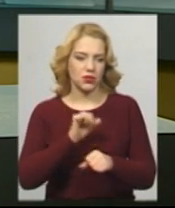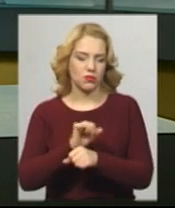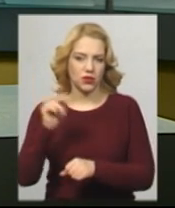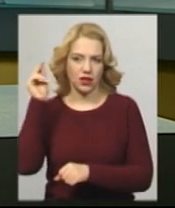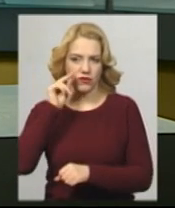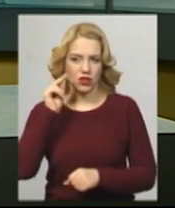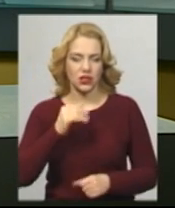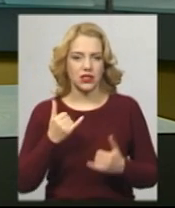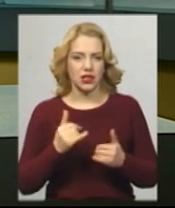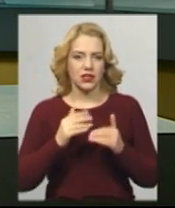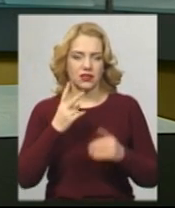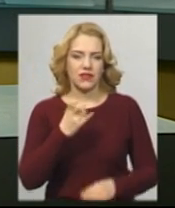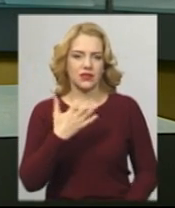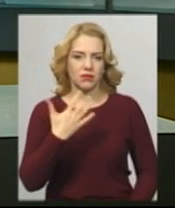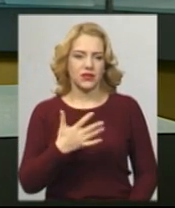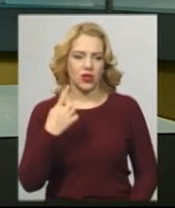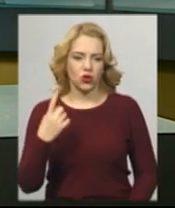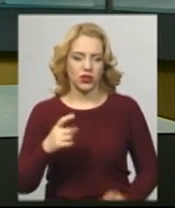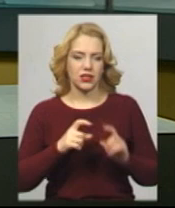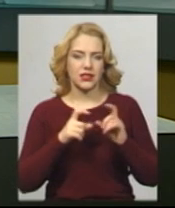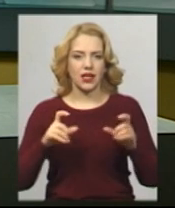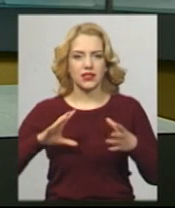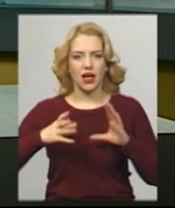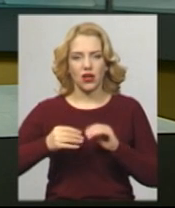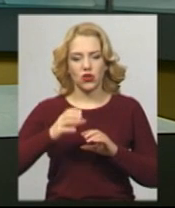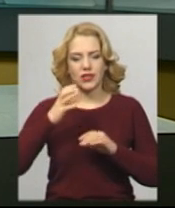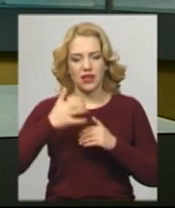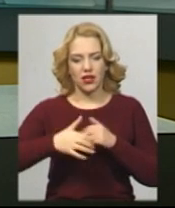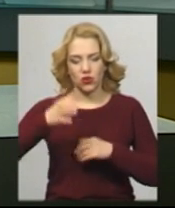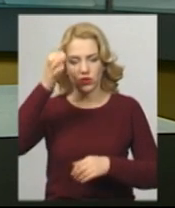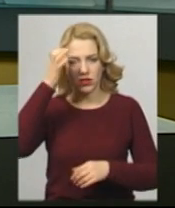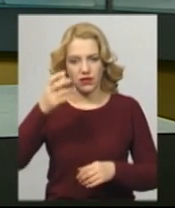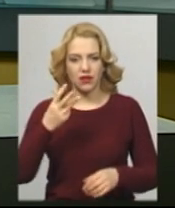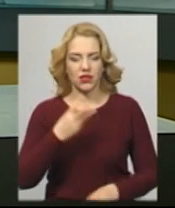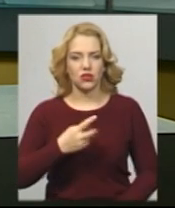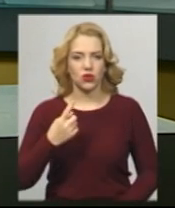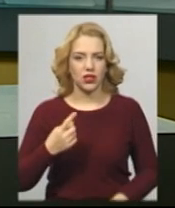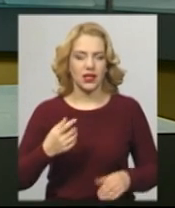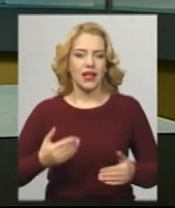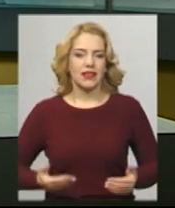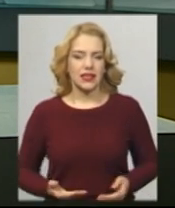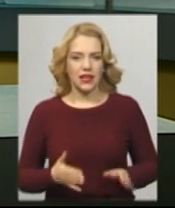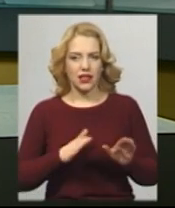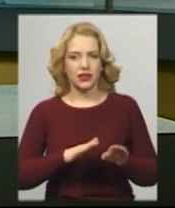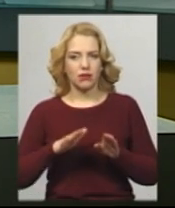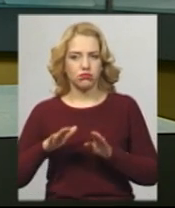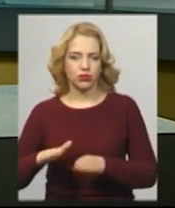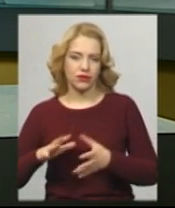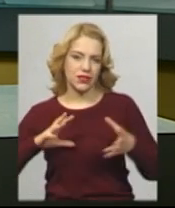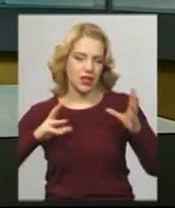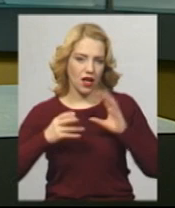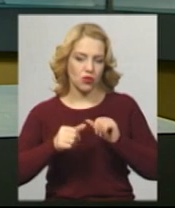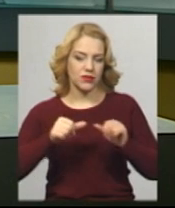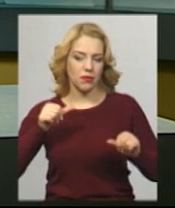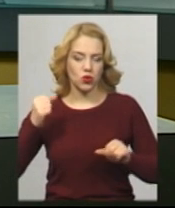251 заклад загальної середньої освіти Хмельниччини у 31 населеному пункті, додає чиновниця. Загалом за